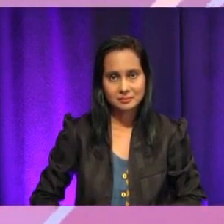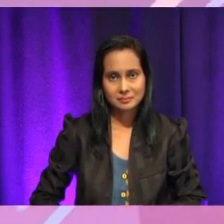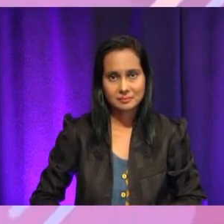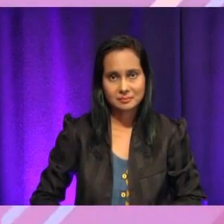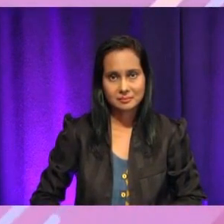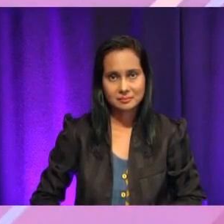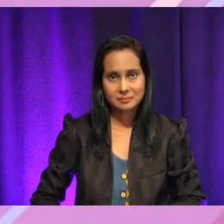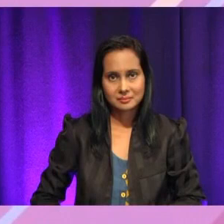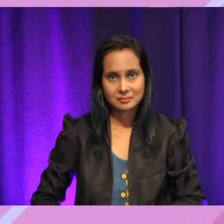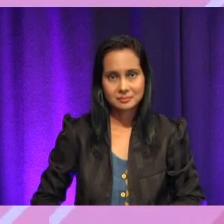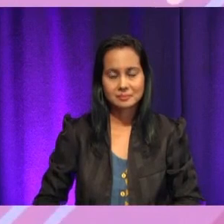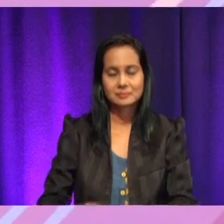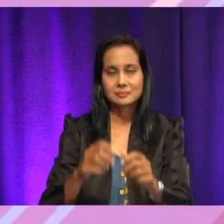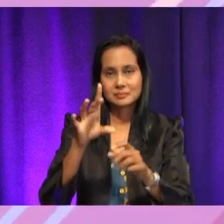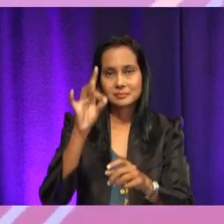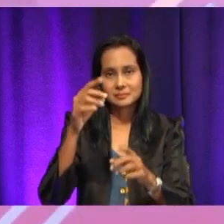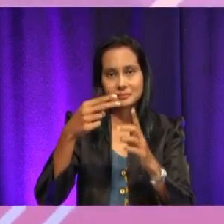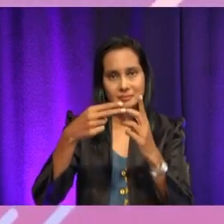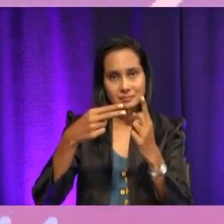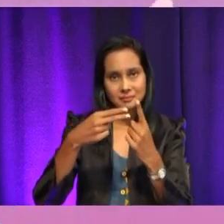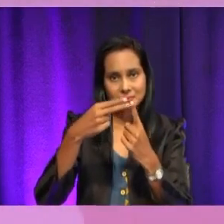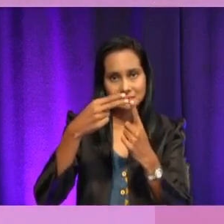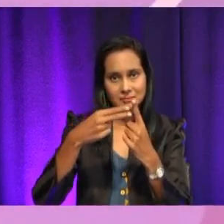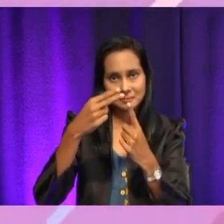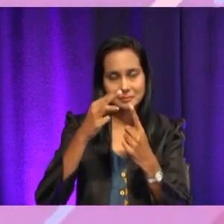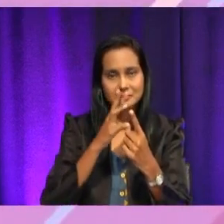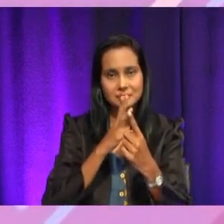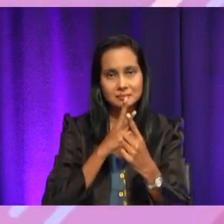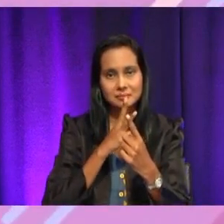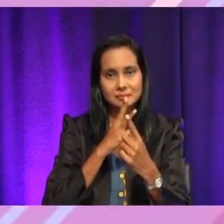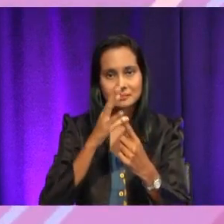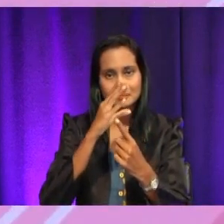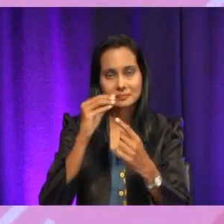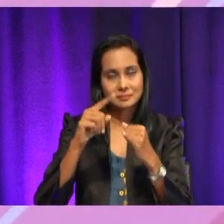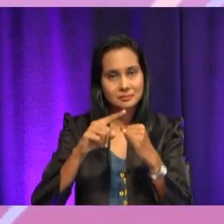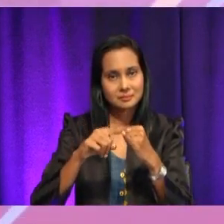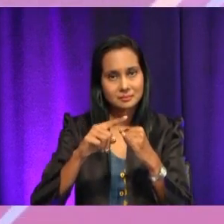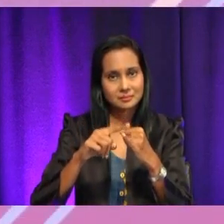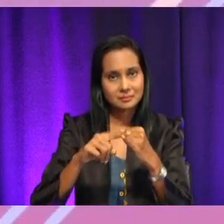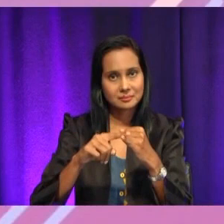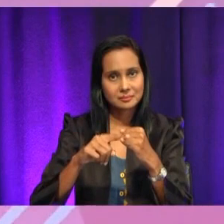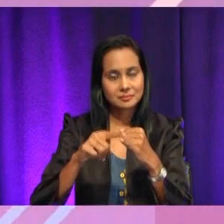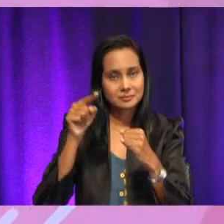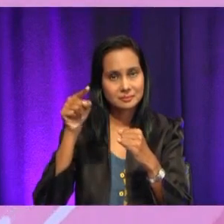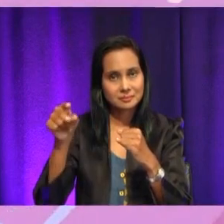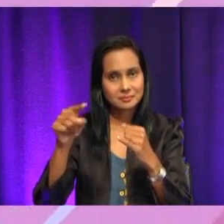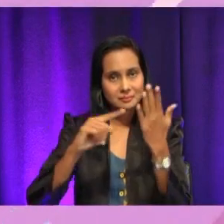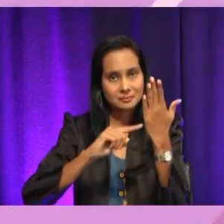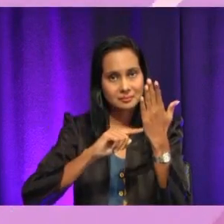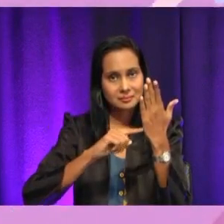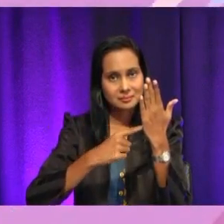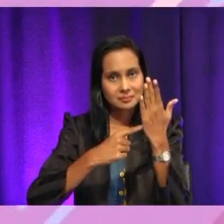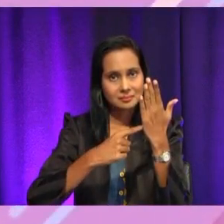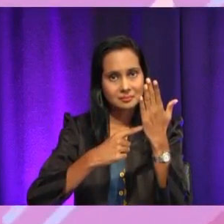atau subuh air pula. Kawan-kawan, akhir sekali ialah tekan butang mula. Kawan-kawan